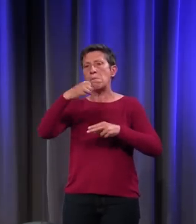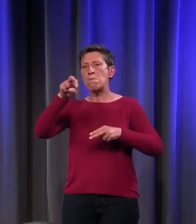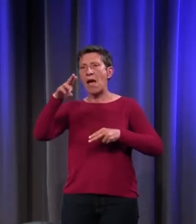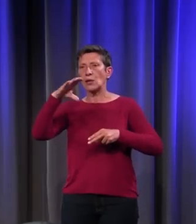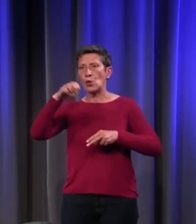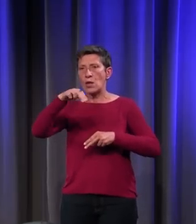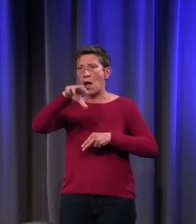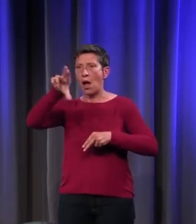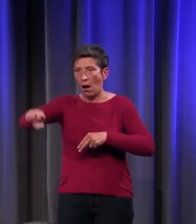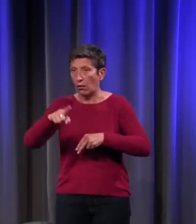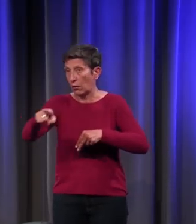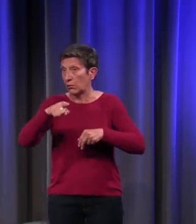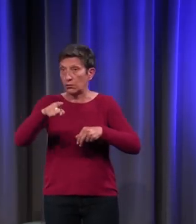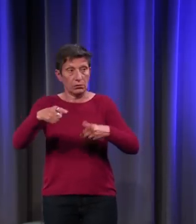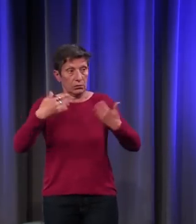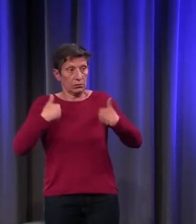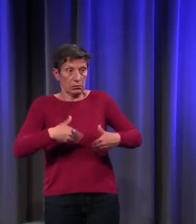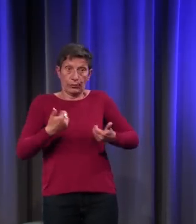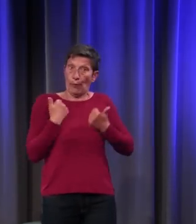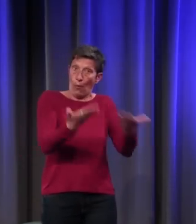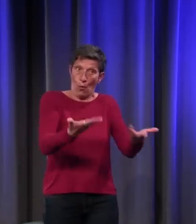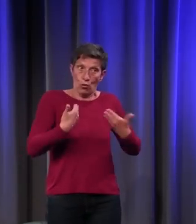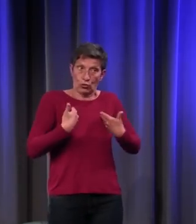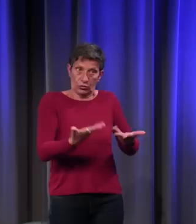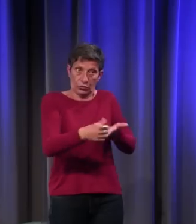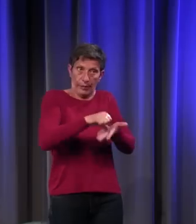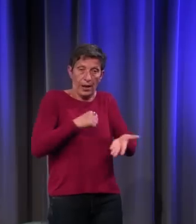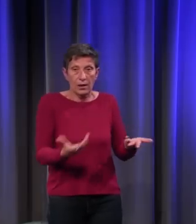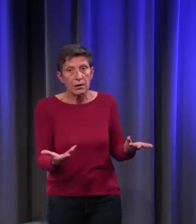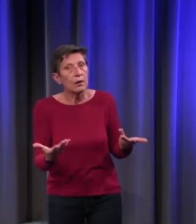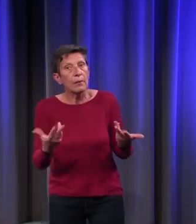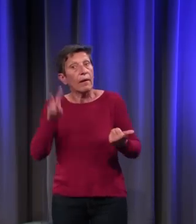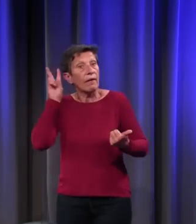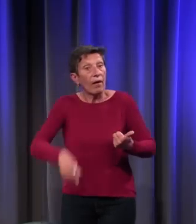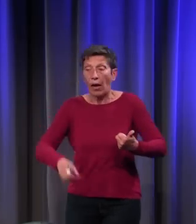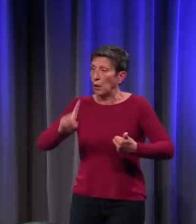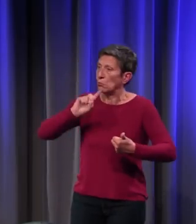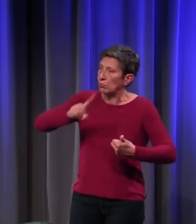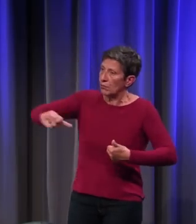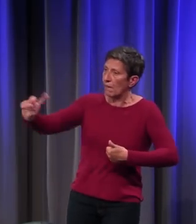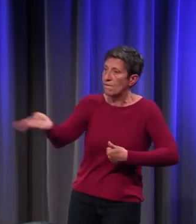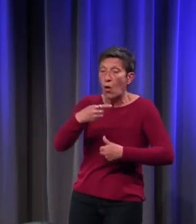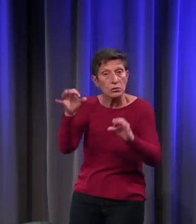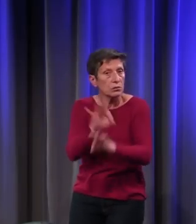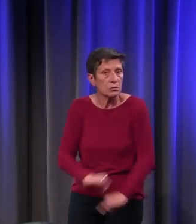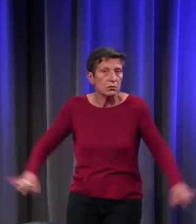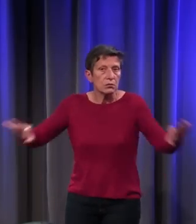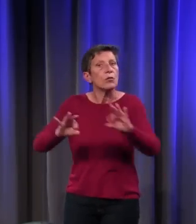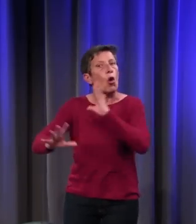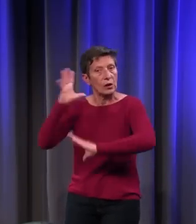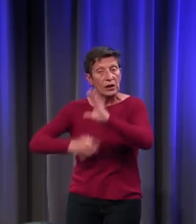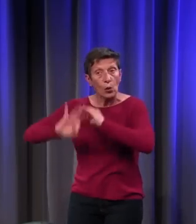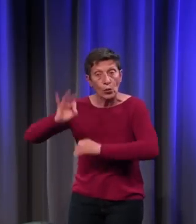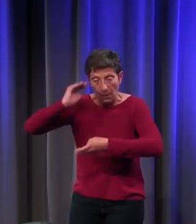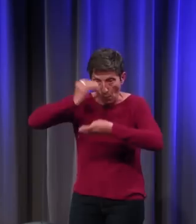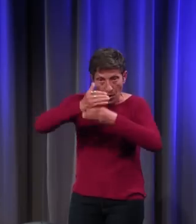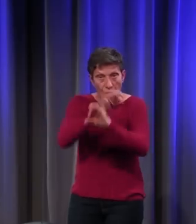'enroulement forcé. Ça n'existe pas. Ça a un peu existé dans l'Antiquité, mais pas au Moyen Âge. En outre, les armées